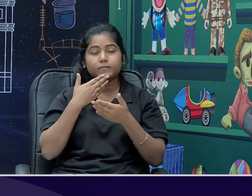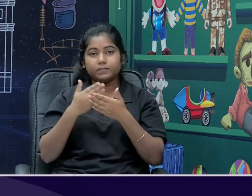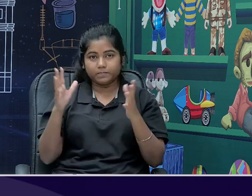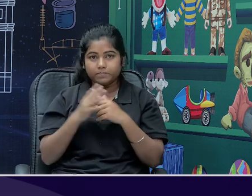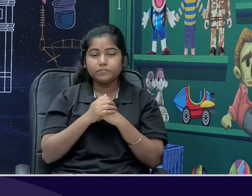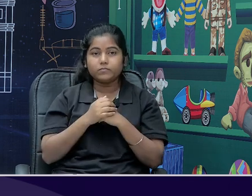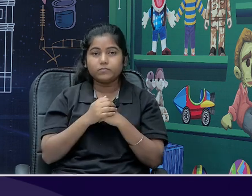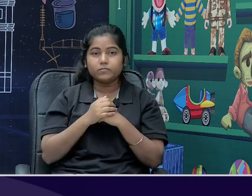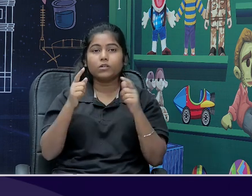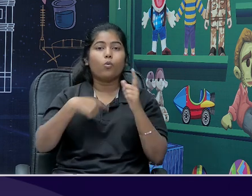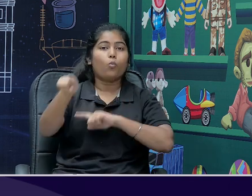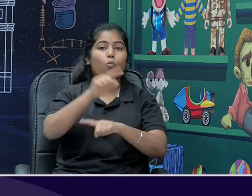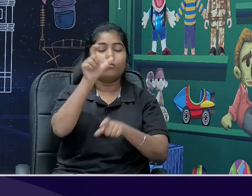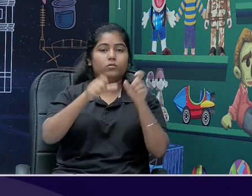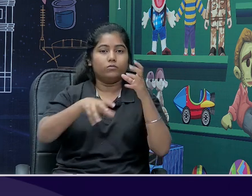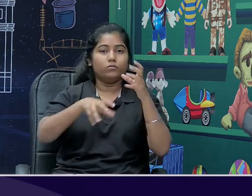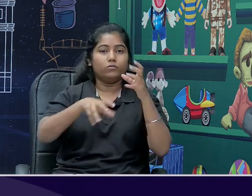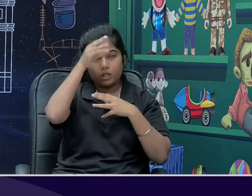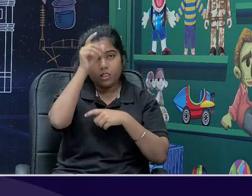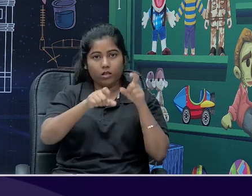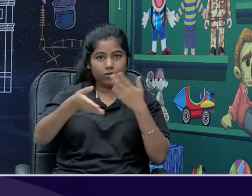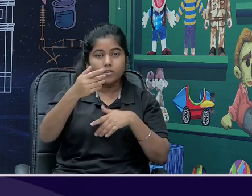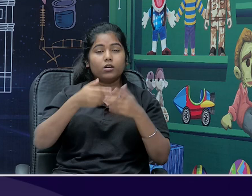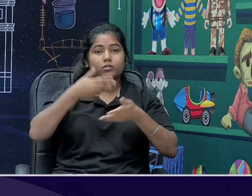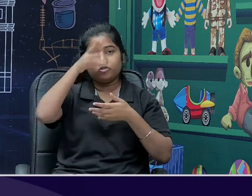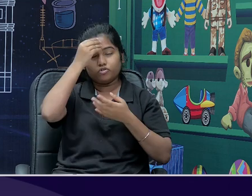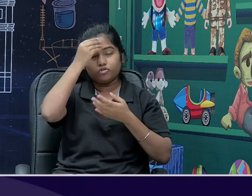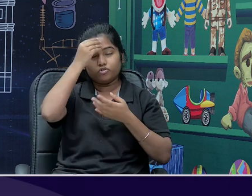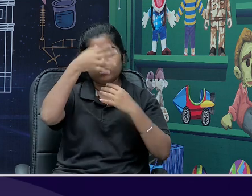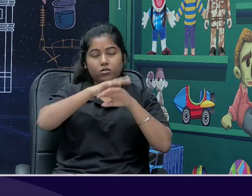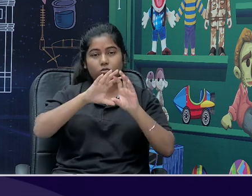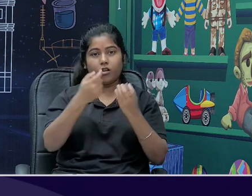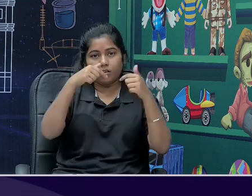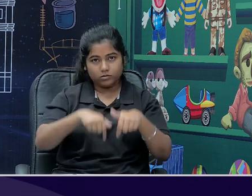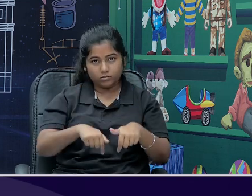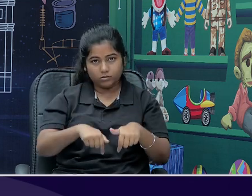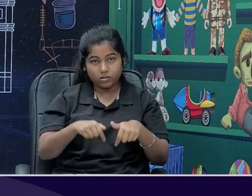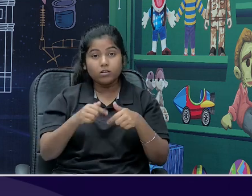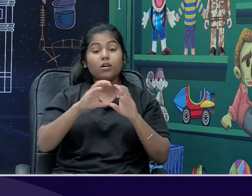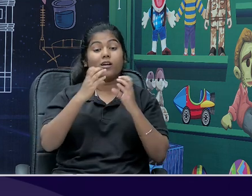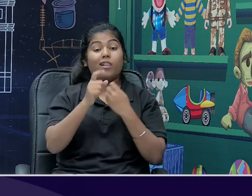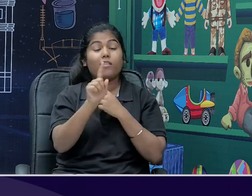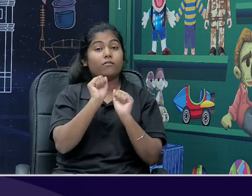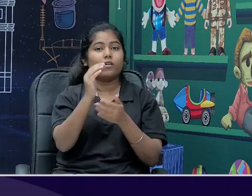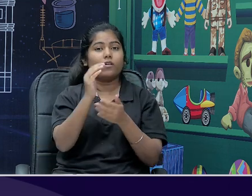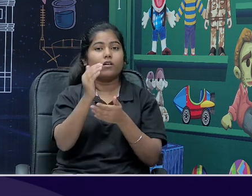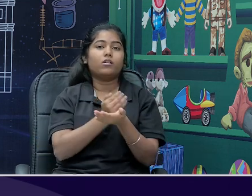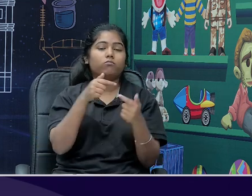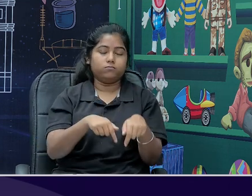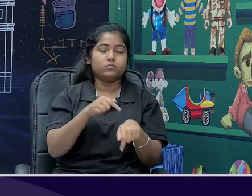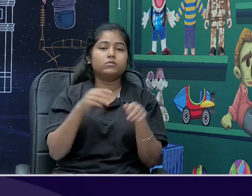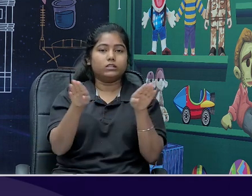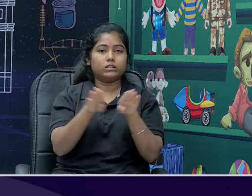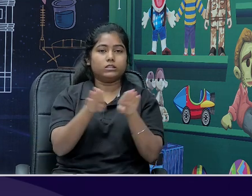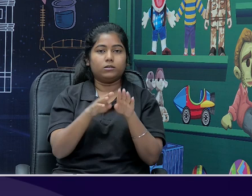और dear learners हमारा आज का ये teaching learning interventions for inclusive classroom का class 11th का session हम यहीं समाप्त